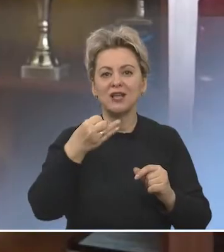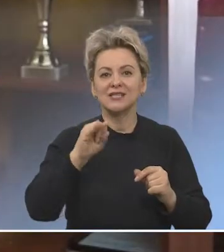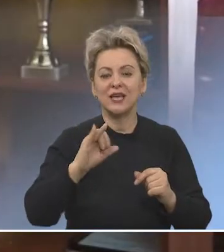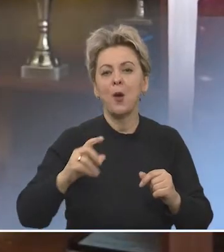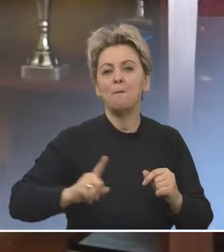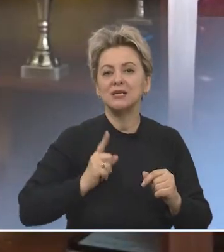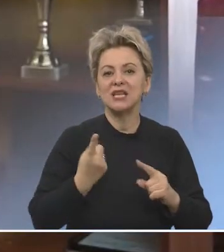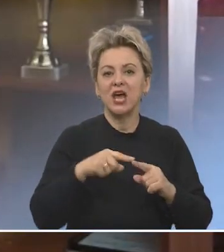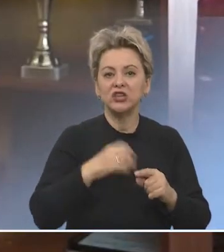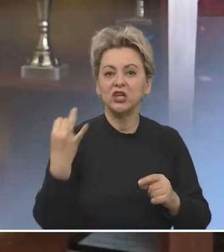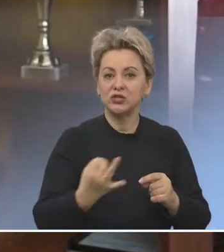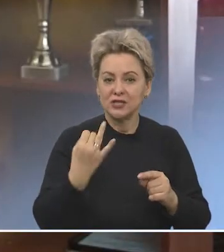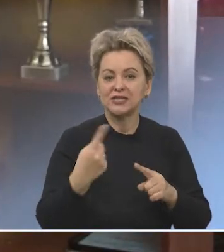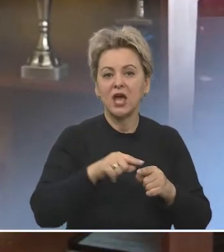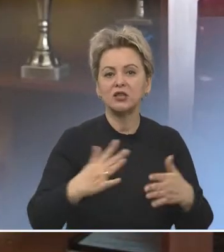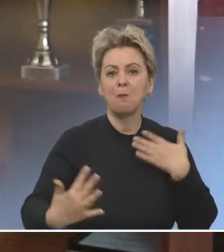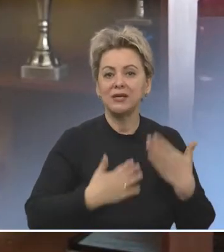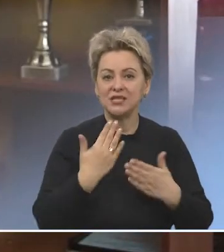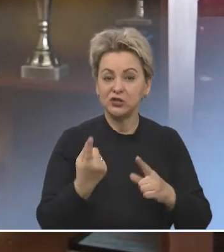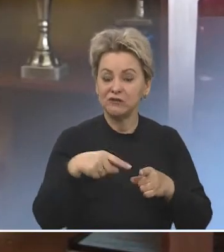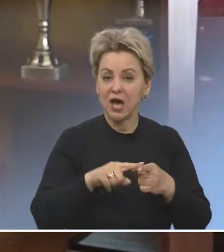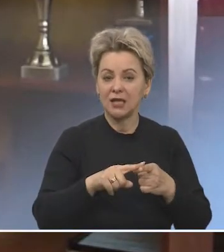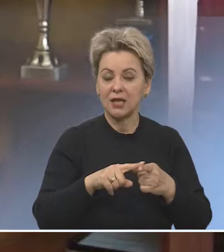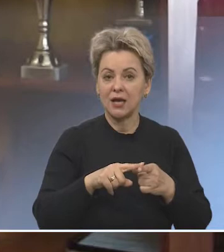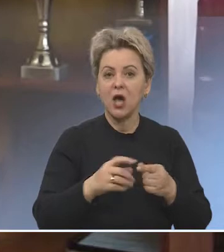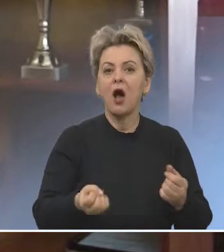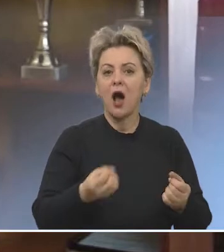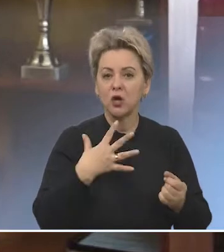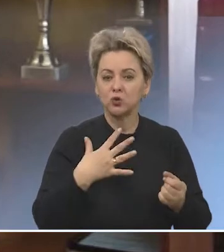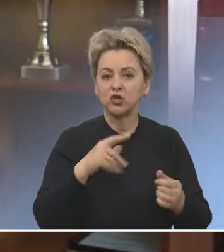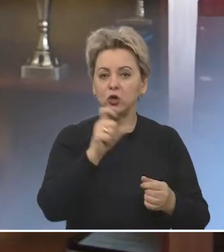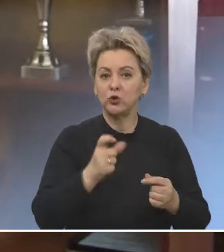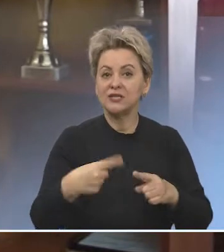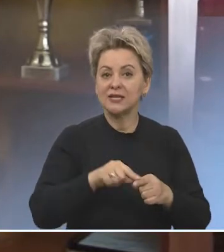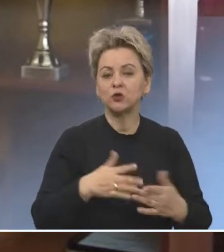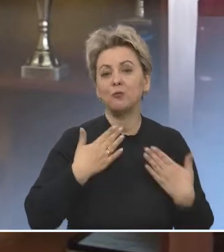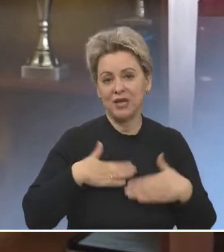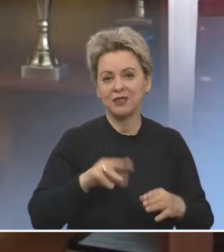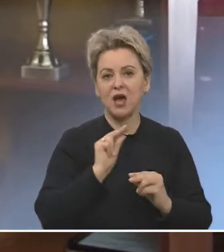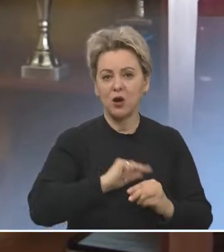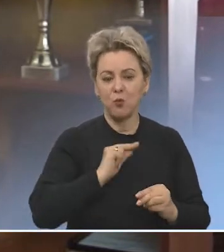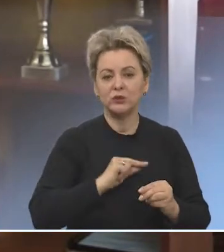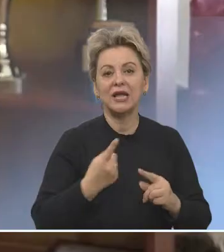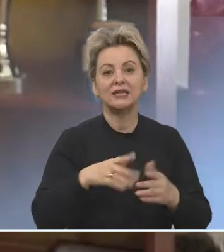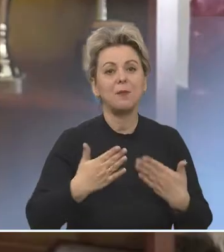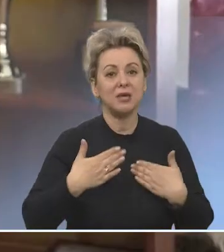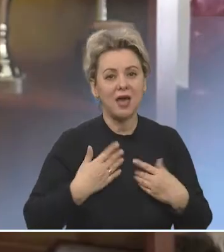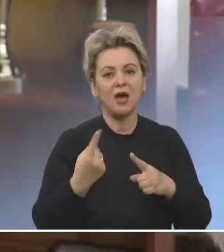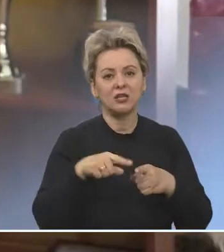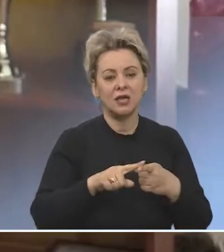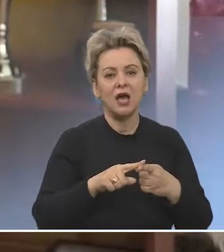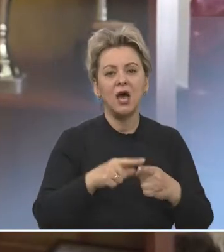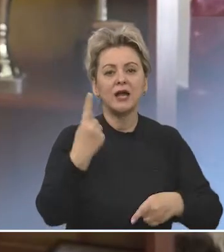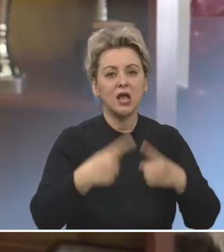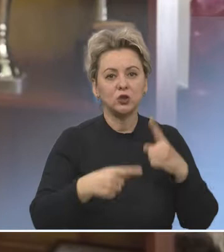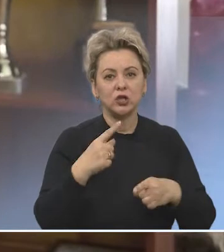мастерства – это драйв, это позитив, это хорошие люди, с которыми приятно работать. Для меня